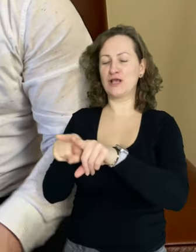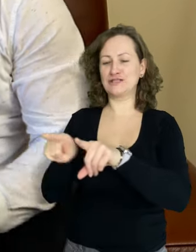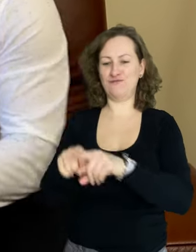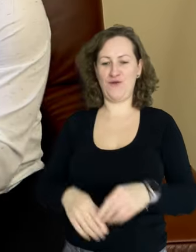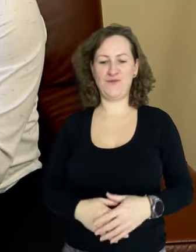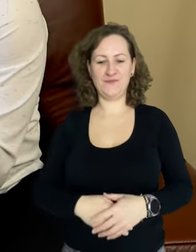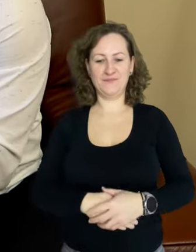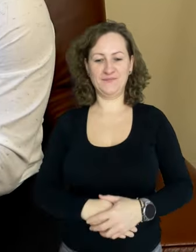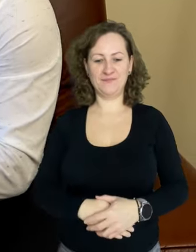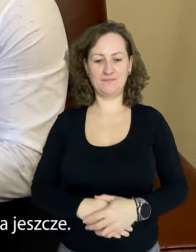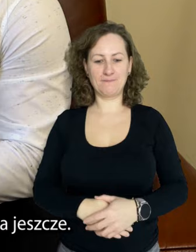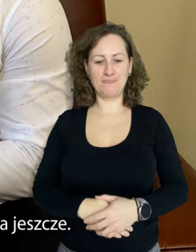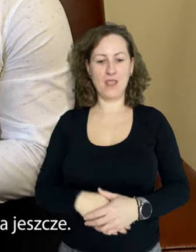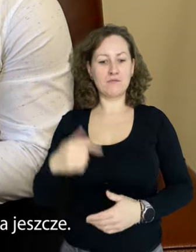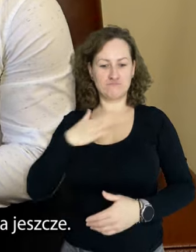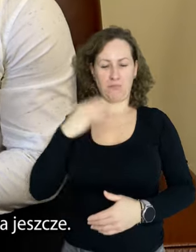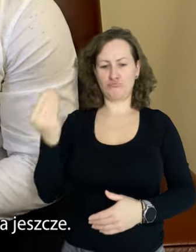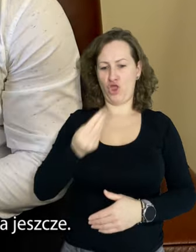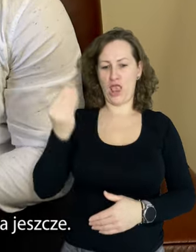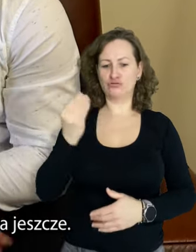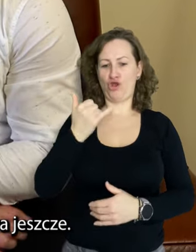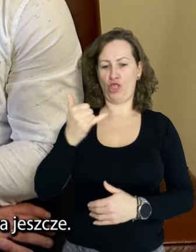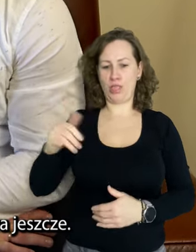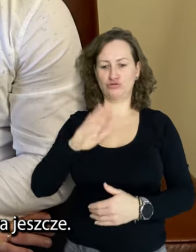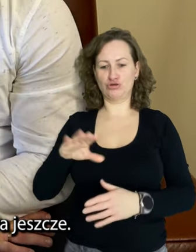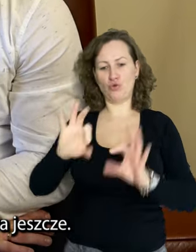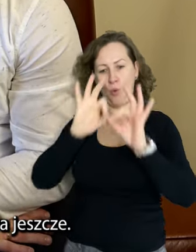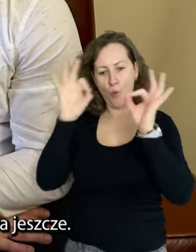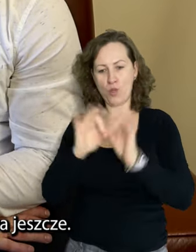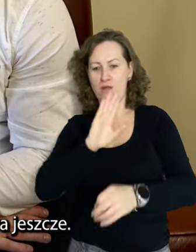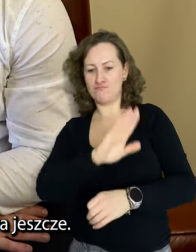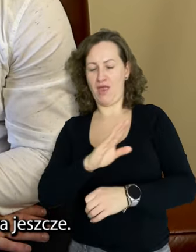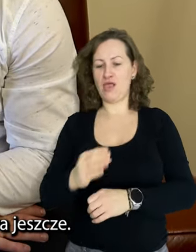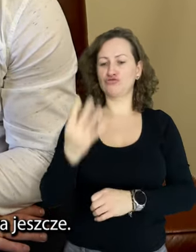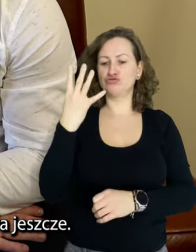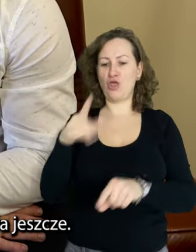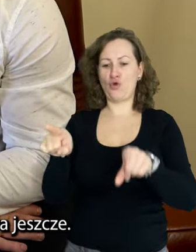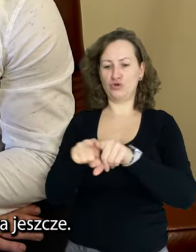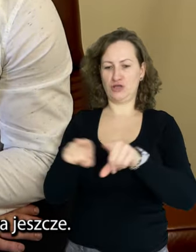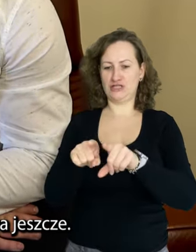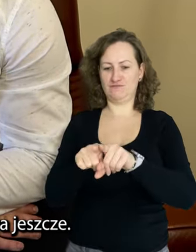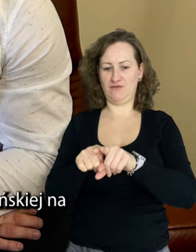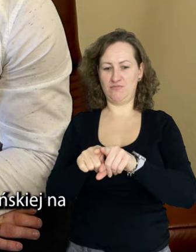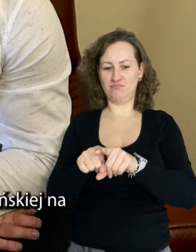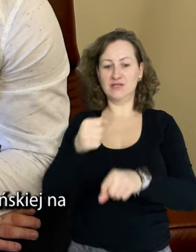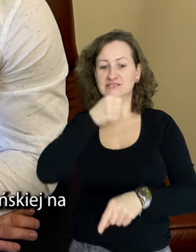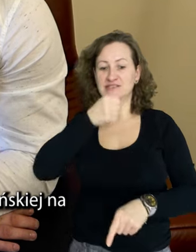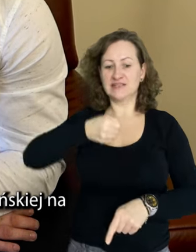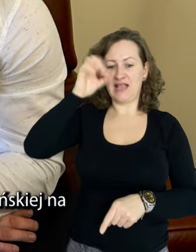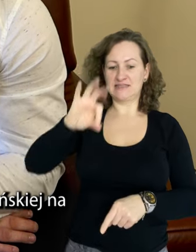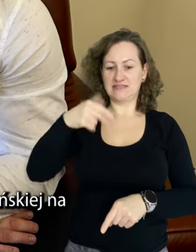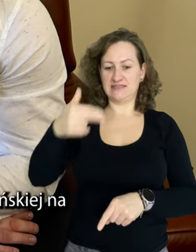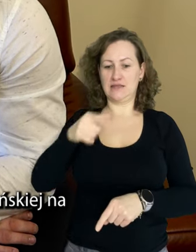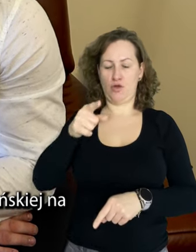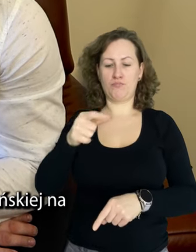Ma rodzeństwo? Posiadamy jeszcze inne dzieci, ogólnie ma czworo rodzeństwa jeszcze. Najstarszy